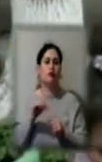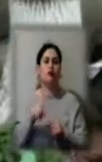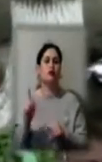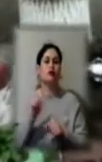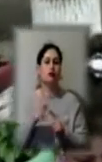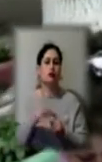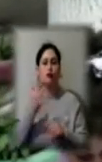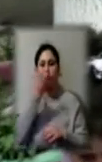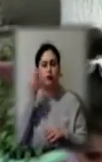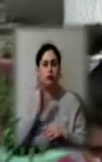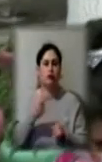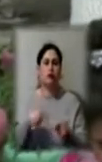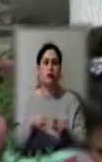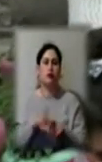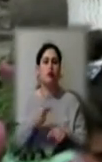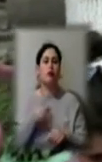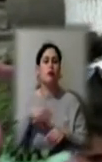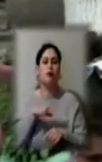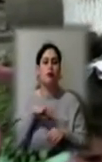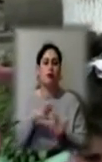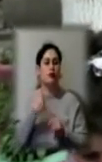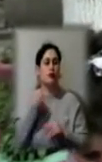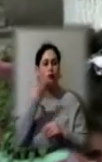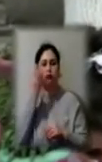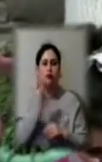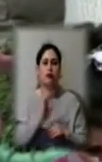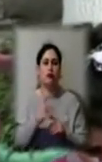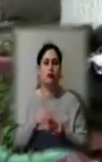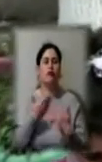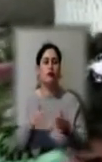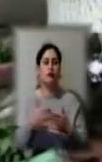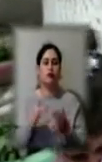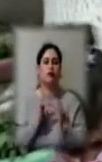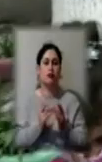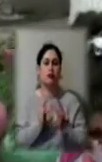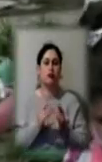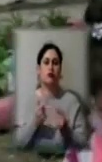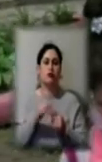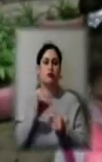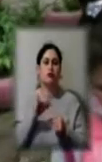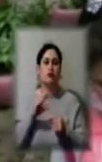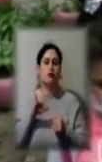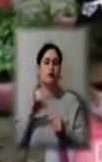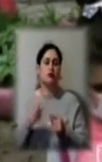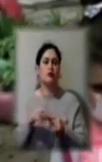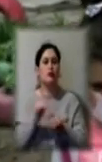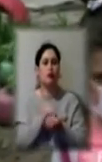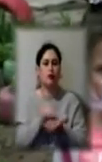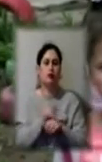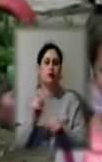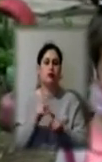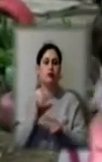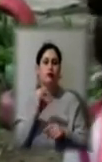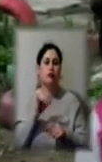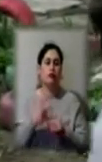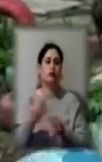таких, як ми, за те, що не забувають випускників інтернату Цюрюпінського, що молодці, що вони допомагають